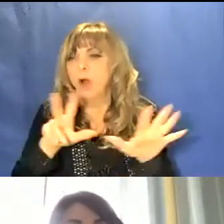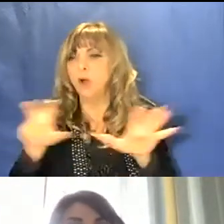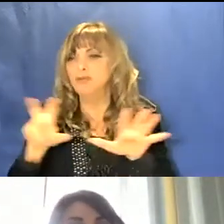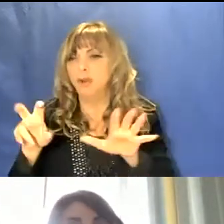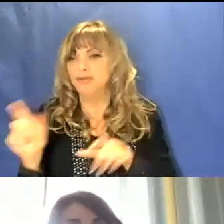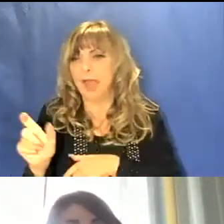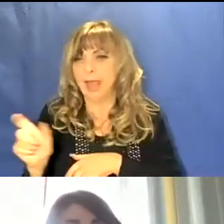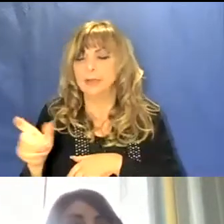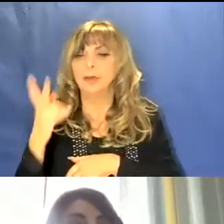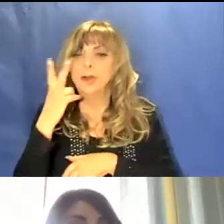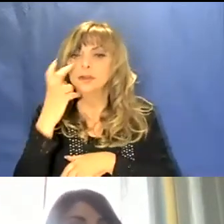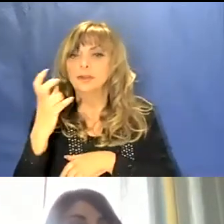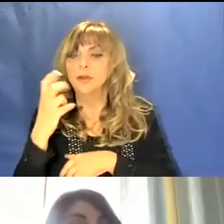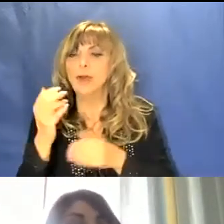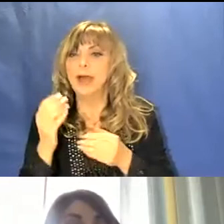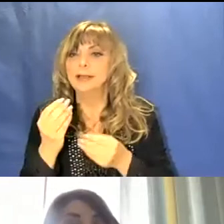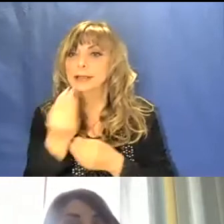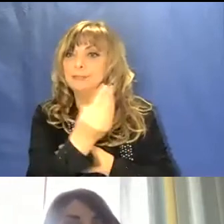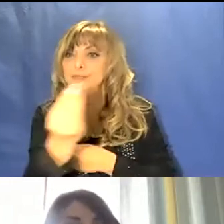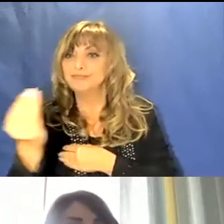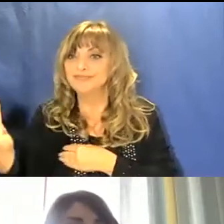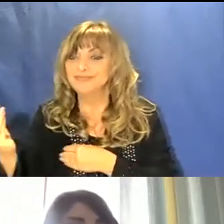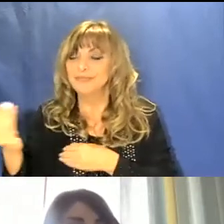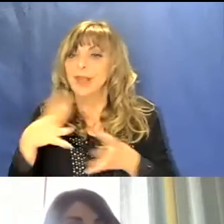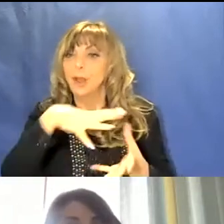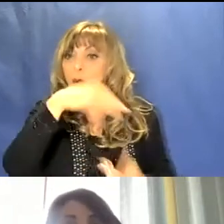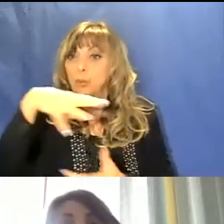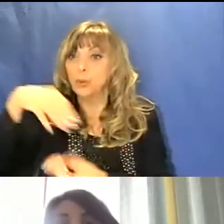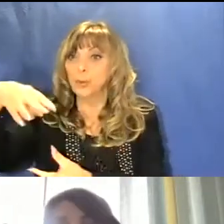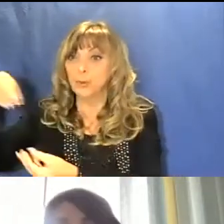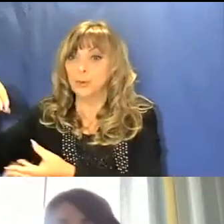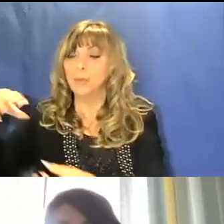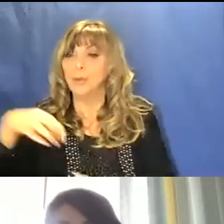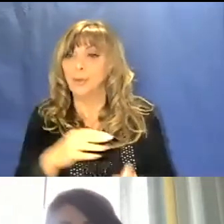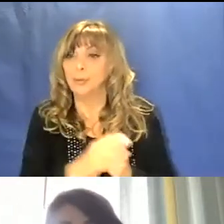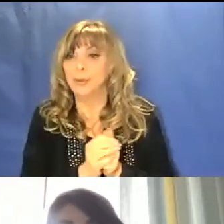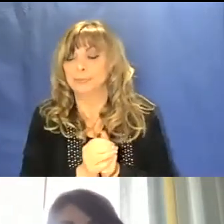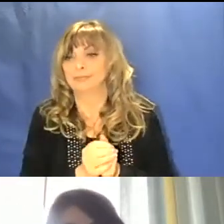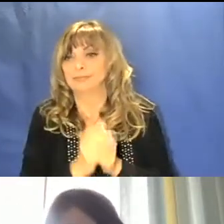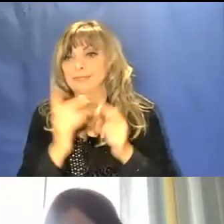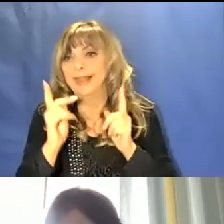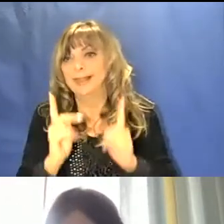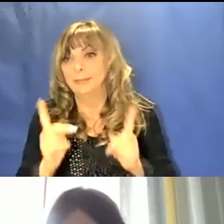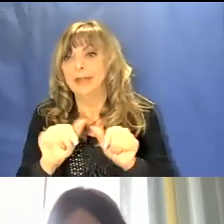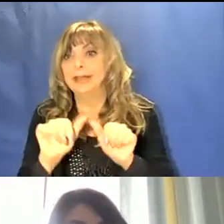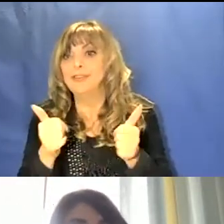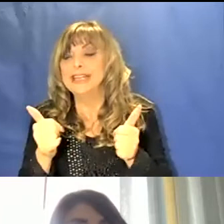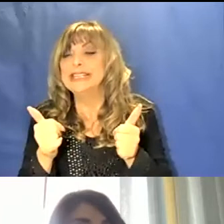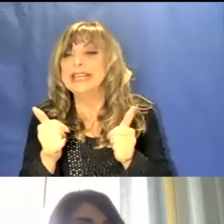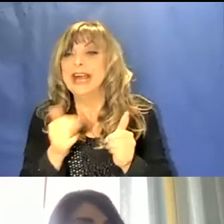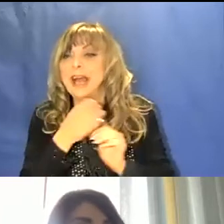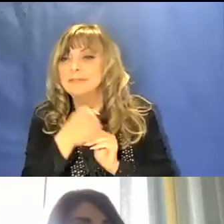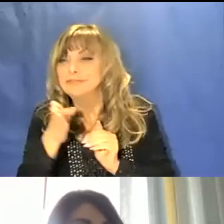e li trovate esposti suddivisi per appartenenza alle varie branche della fisica classica.